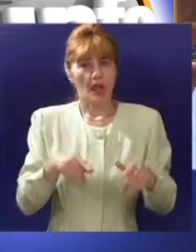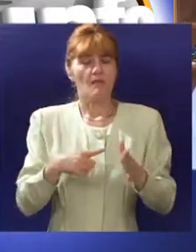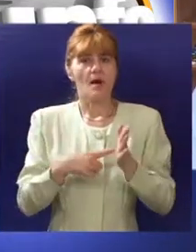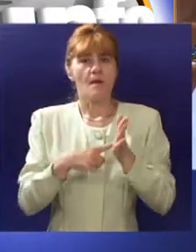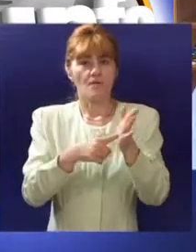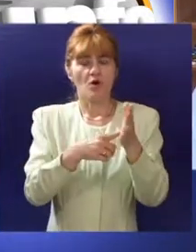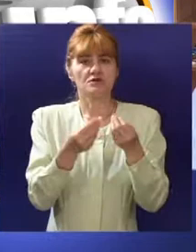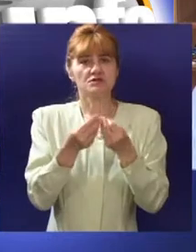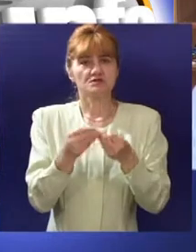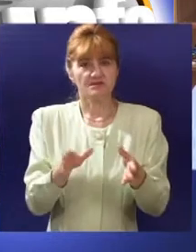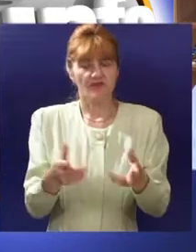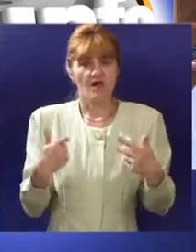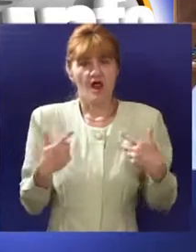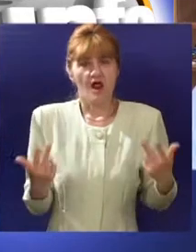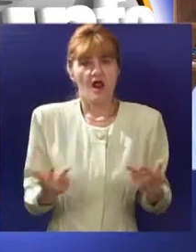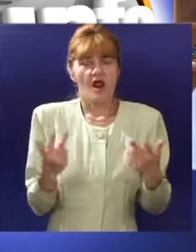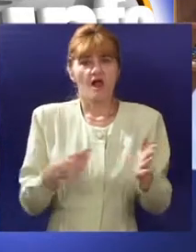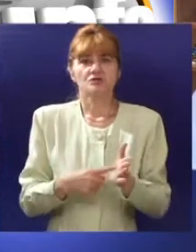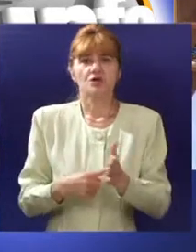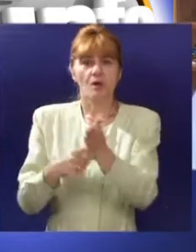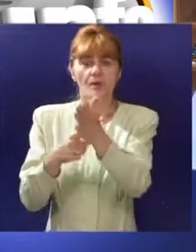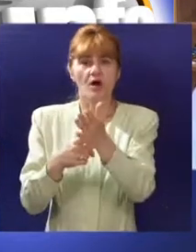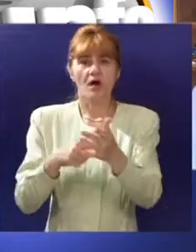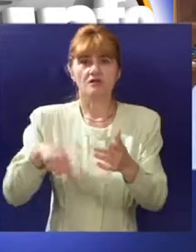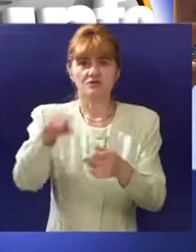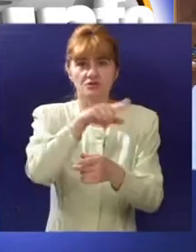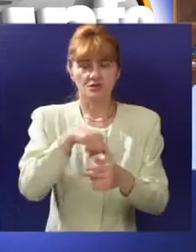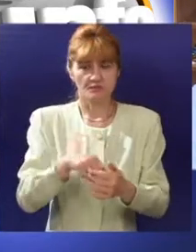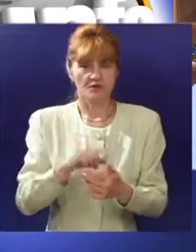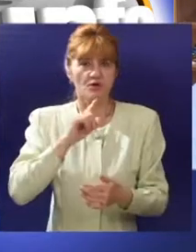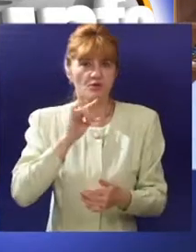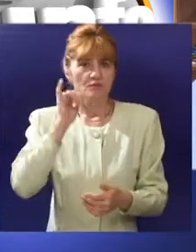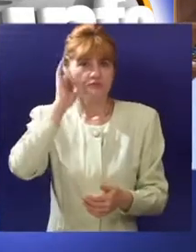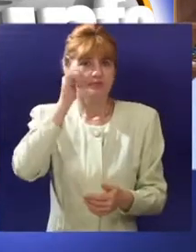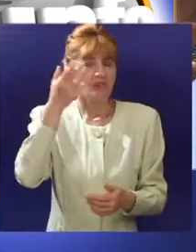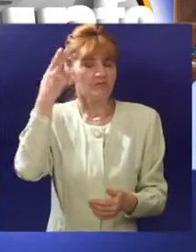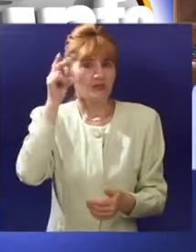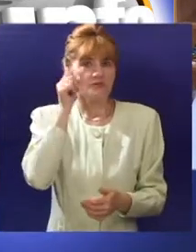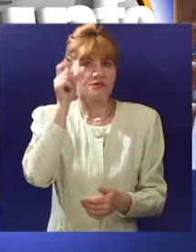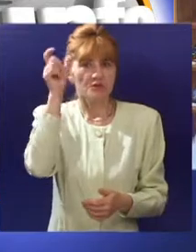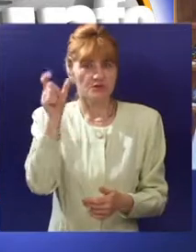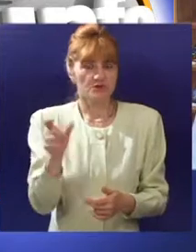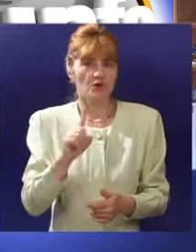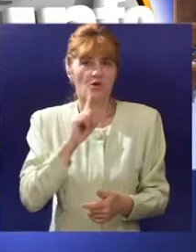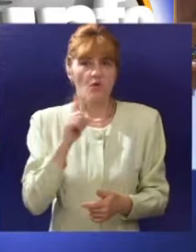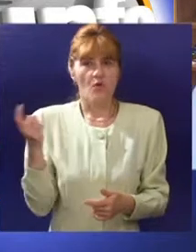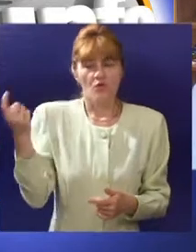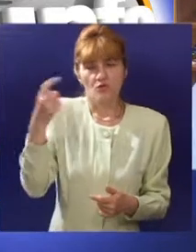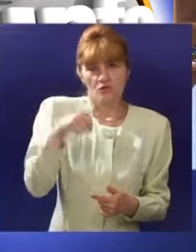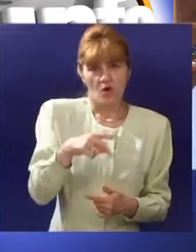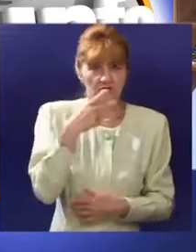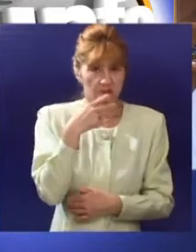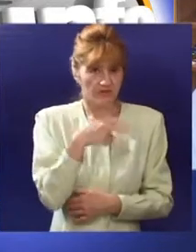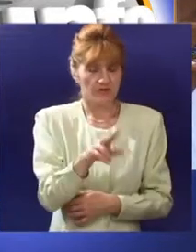ovim postavljanjem mi ćemo moći mnogo lakše upućivati pre svega strane turiste ali kad kažem strane turiste mislim sve turiste koje dolaze van